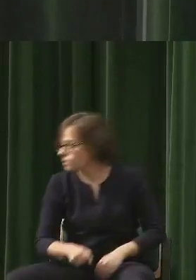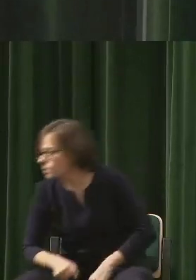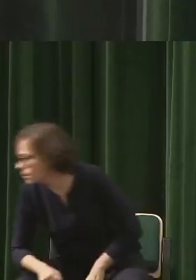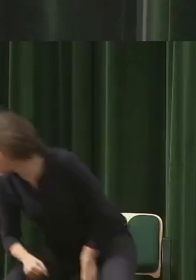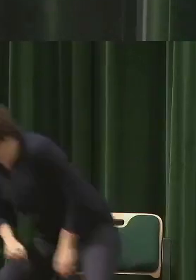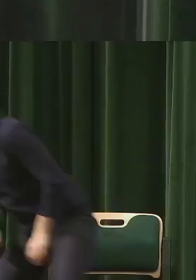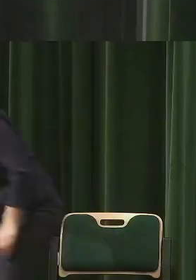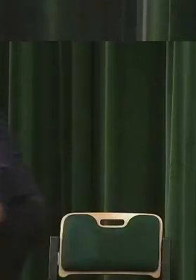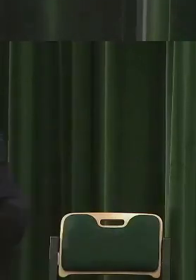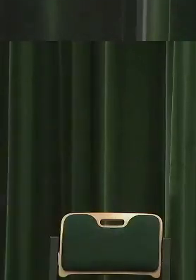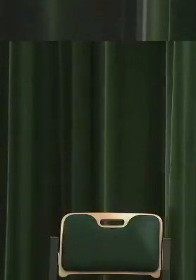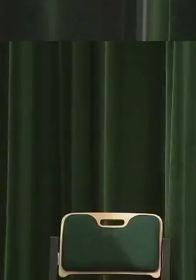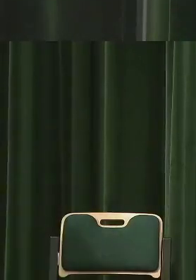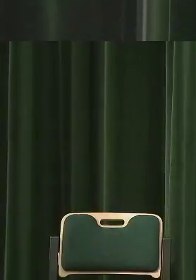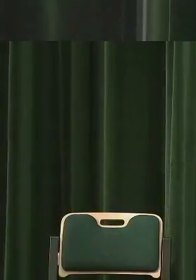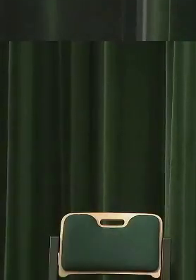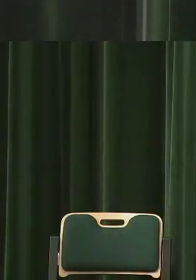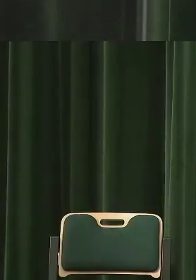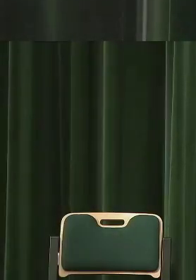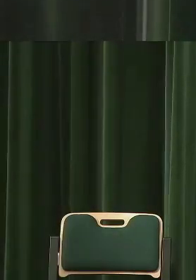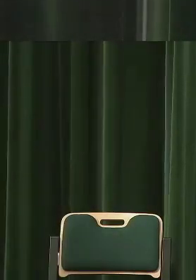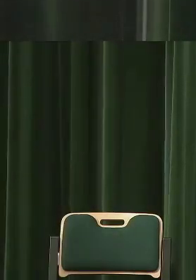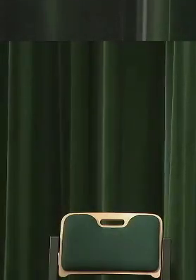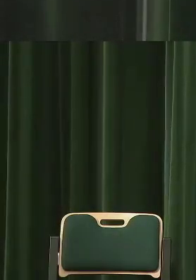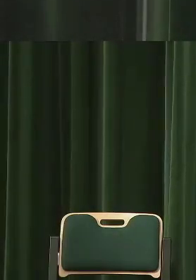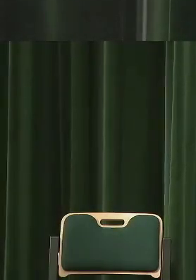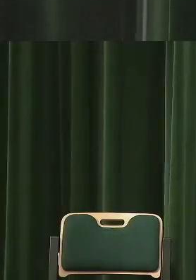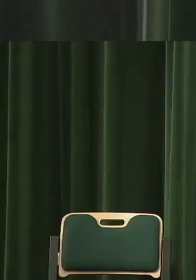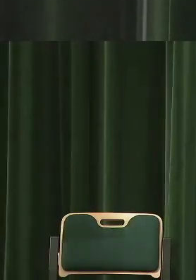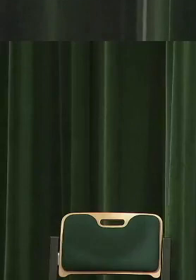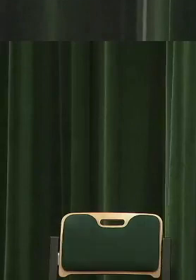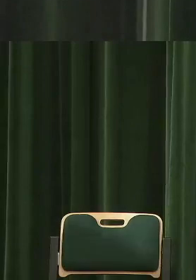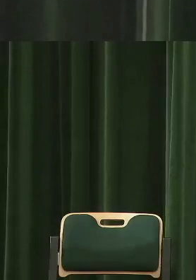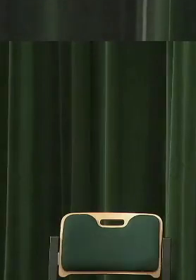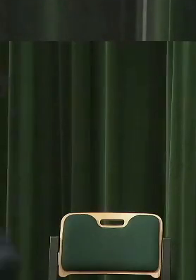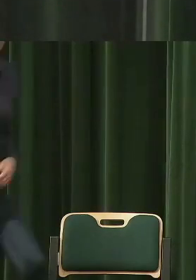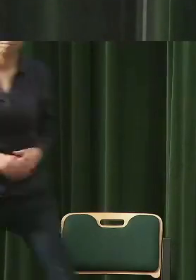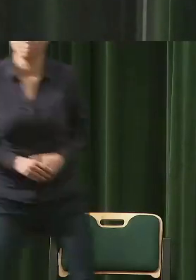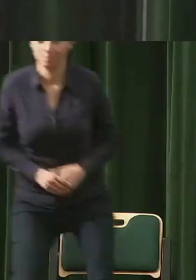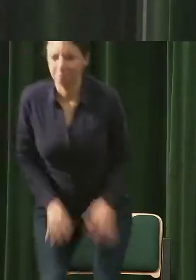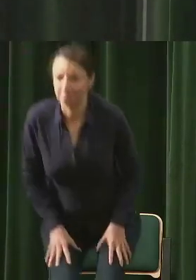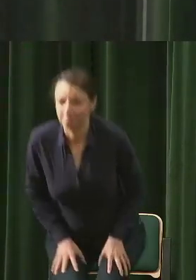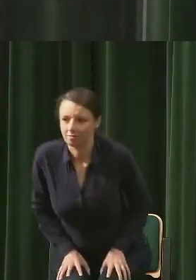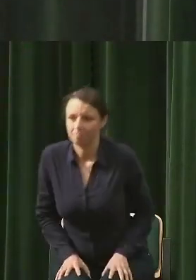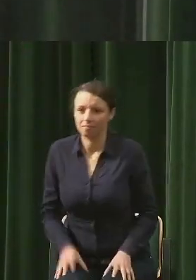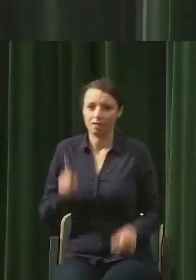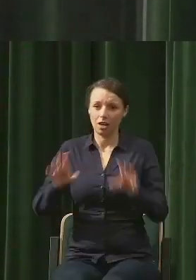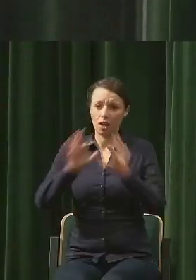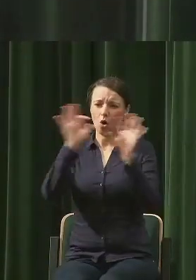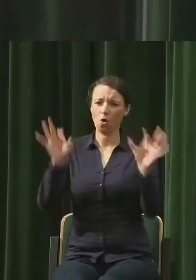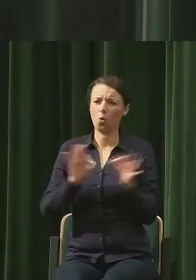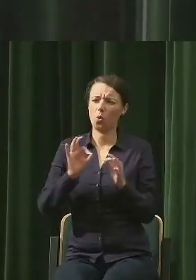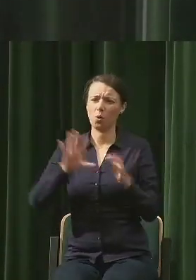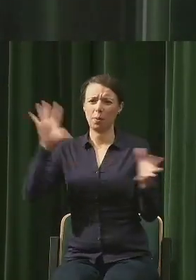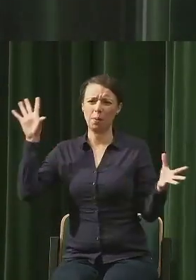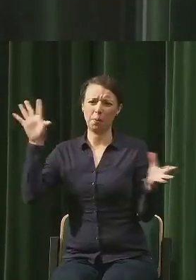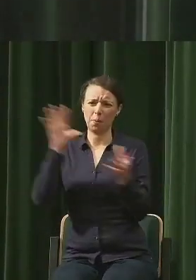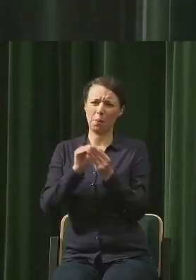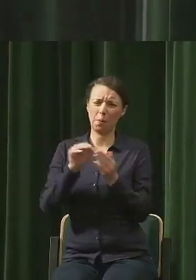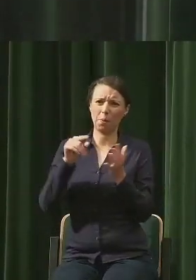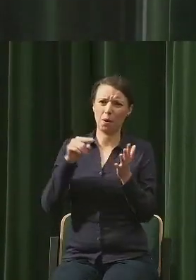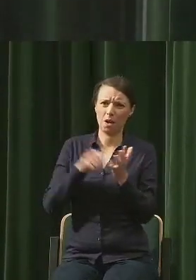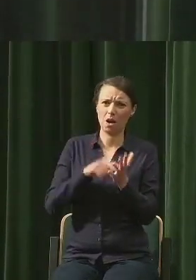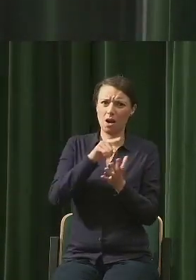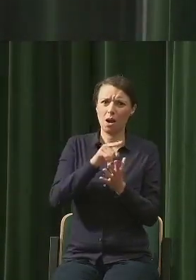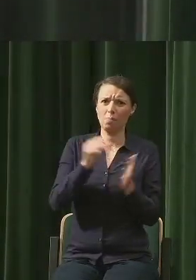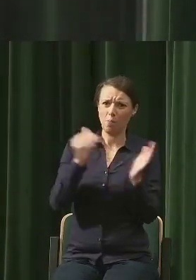refleksji nie za bardzo dostępne, chociaż jednocześnie pożądane i nie wiem, jak do tego paradoksu wyjść.